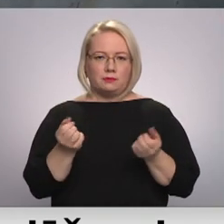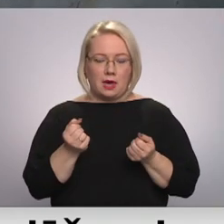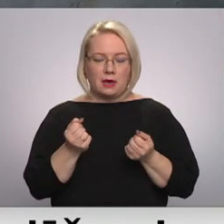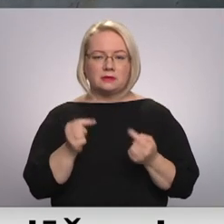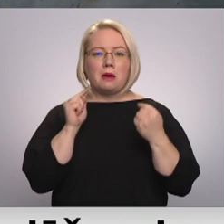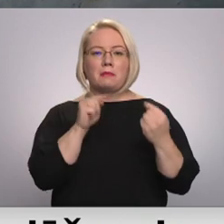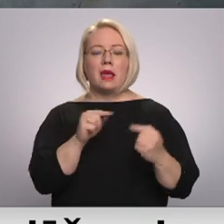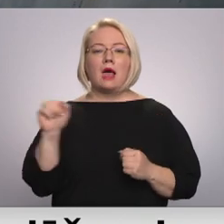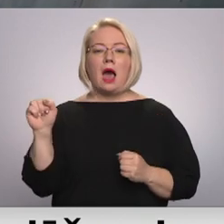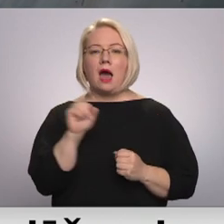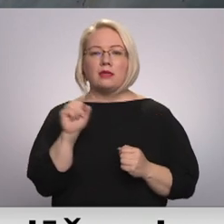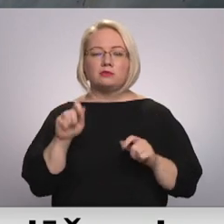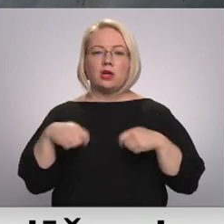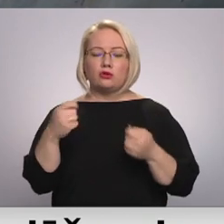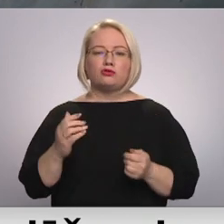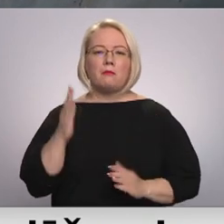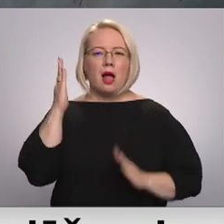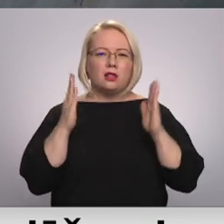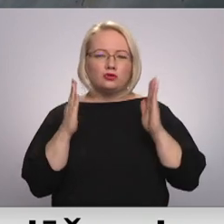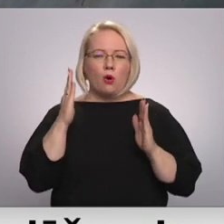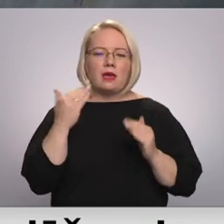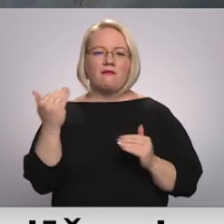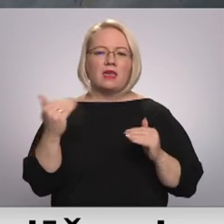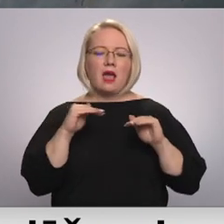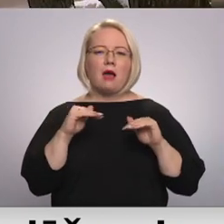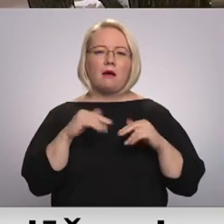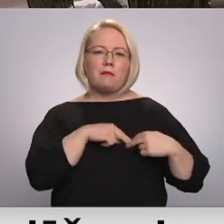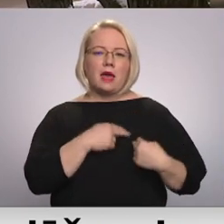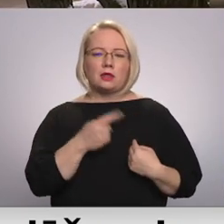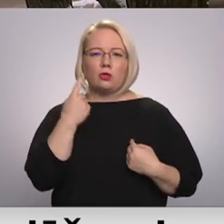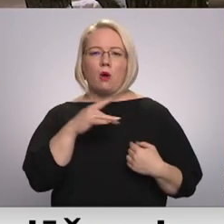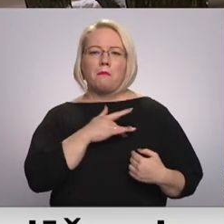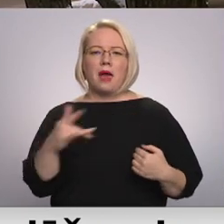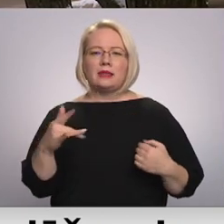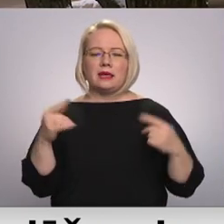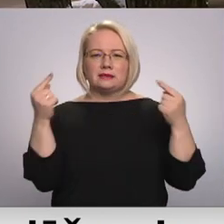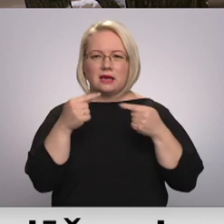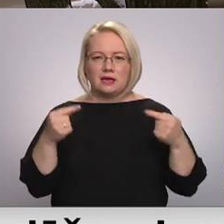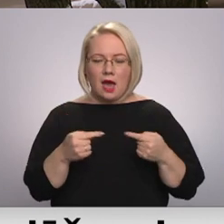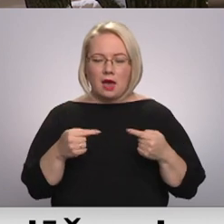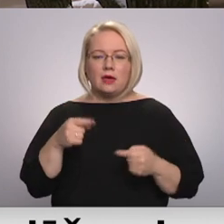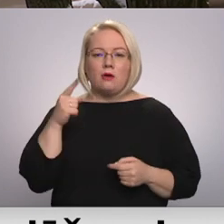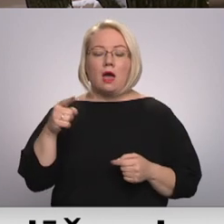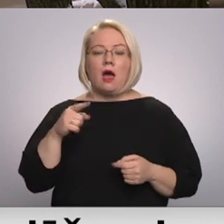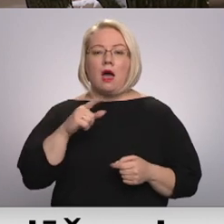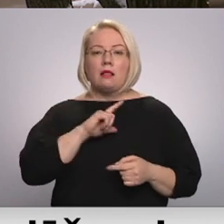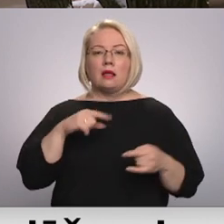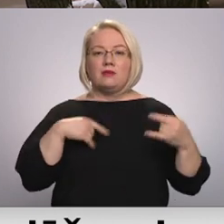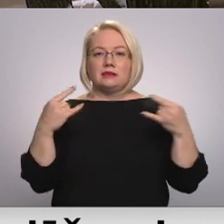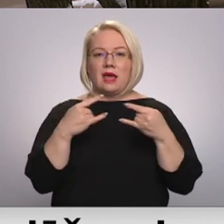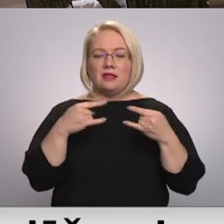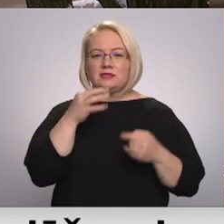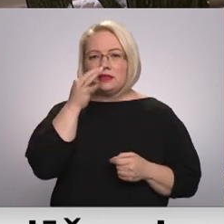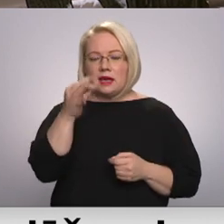Pret Ādamsona izdošanu balsai viņa bijušie partijas biedri no frakcijas saskaņa. Ādamsona advokāts Alberts Vaģeles Latvijas televīzijas sacīga ar